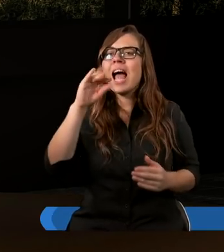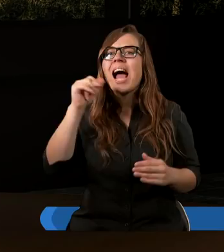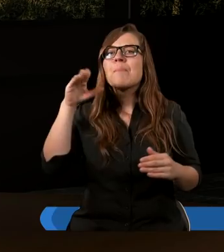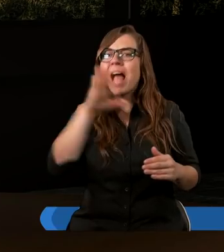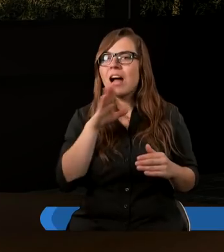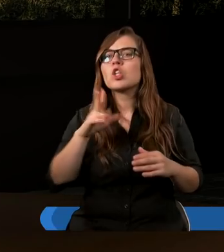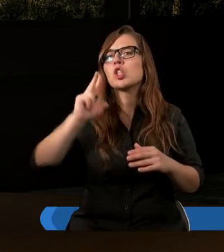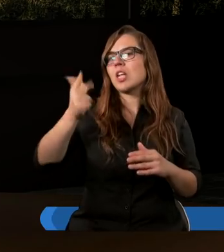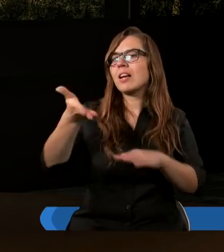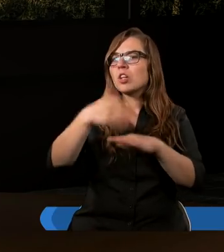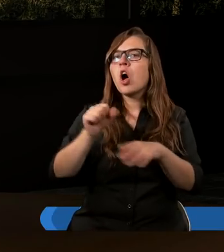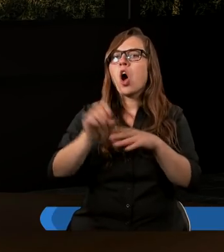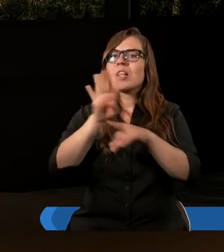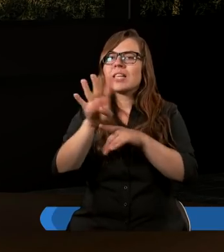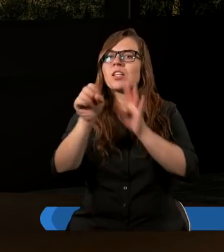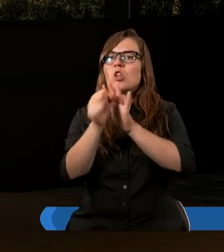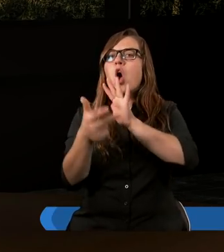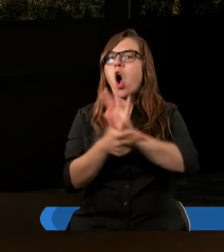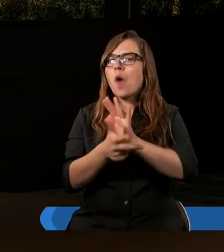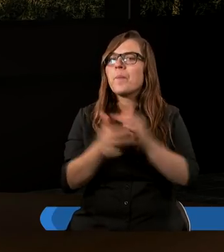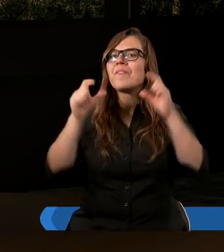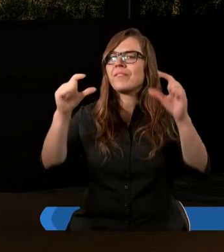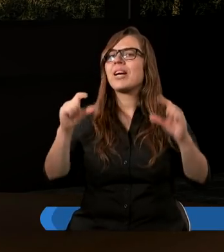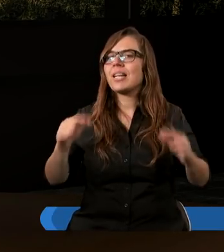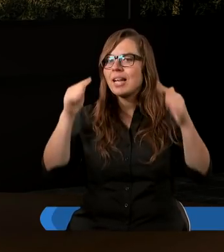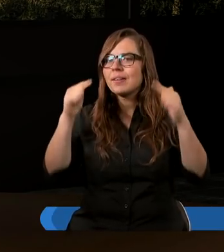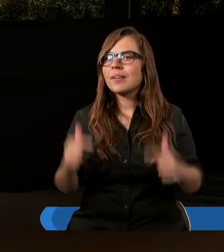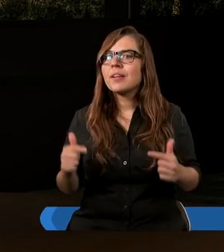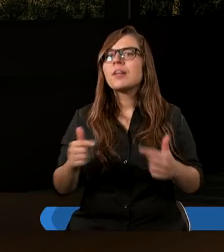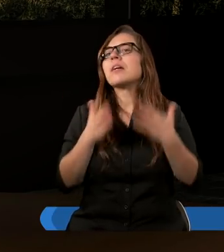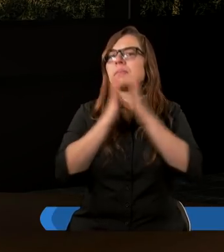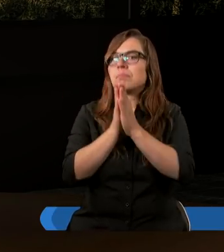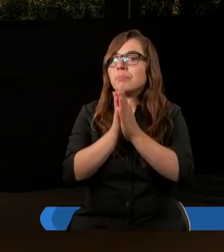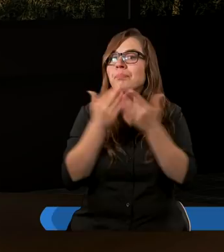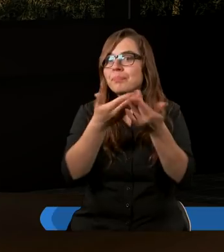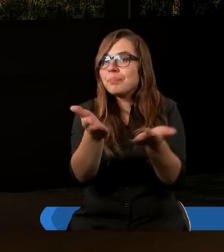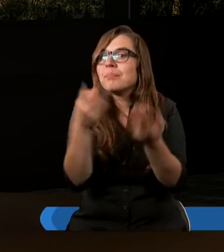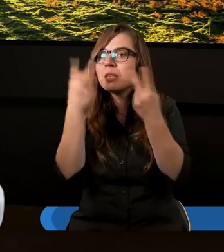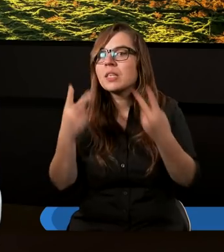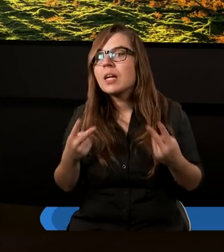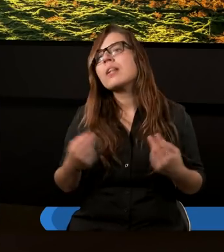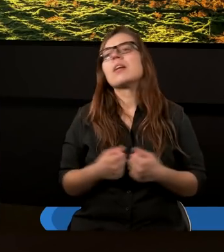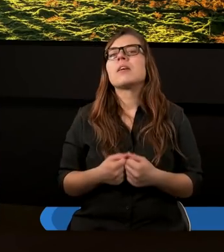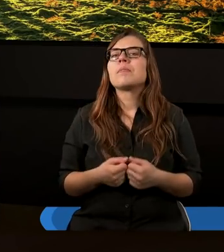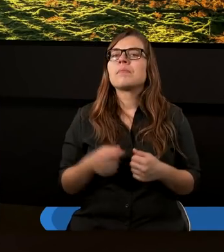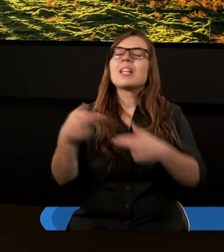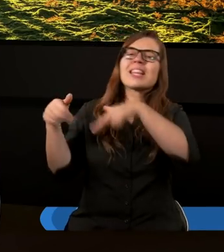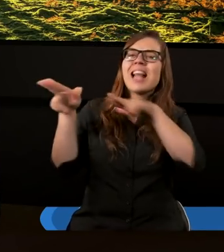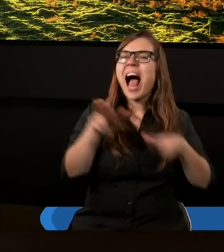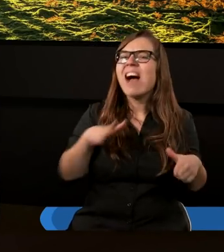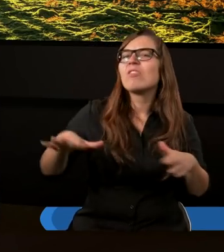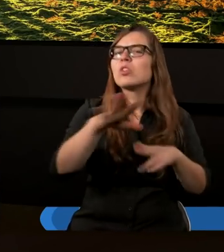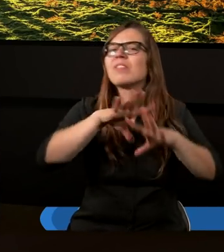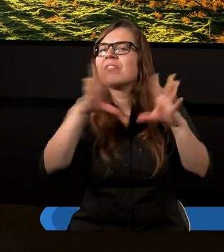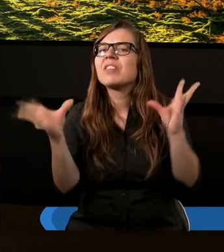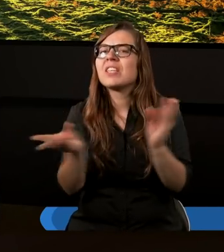trzeci rozdział i tam od czternastego do osiemnastego resetu. Leszu, gdybyśmy przeczytać nam ten tekst. Nawróćcie się